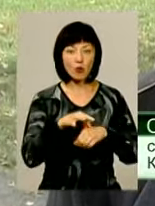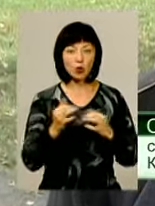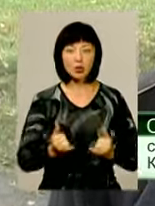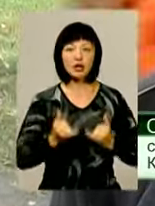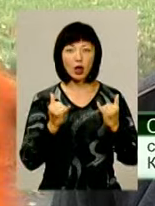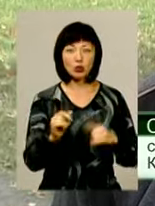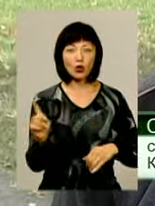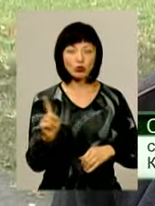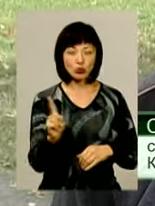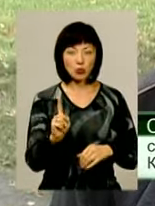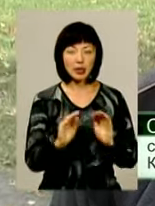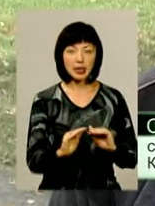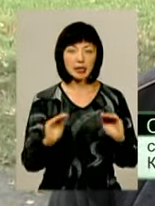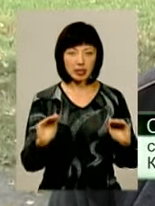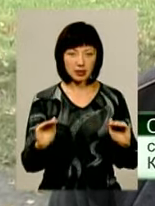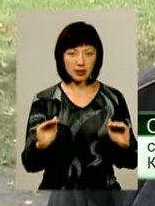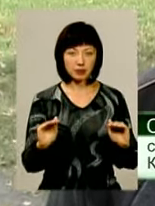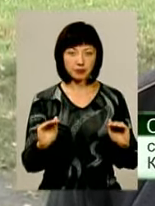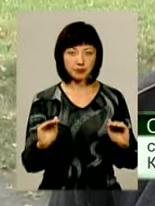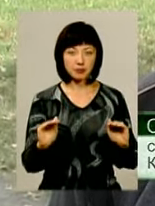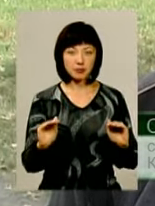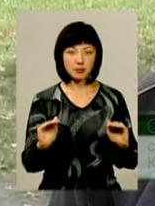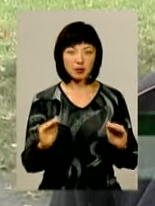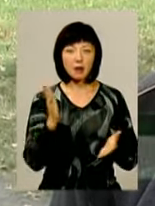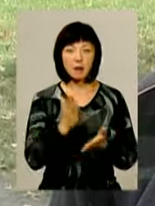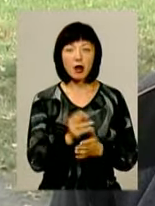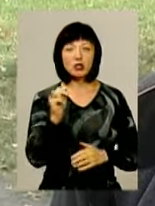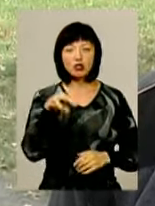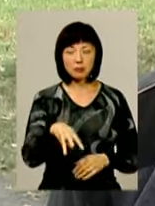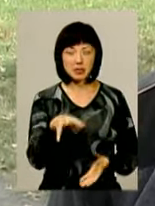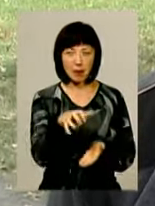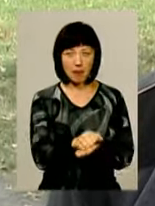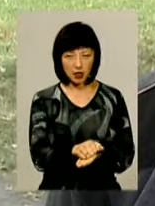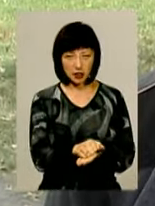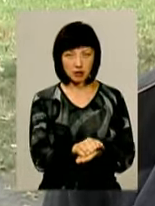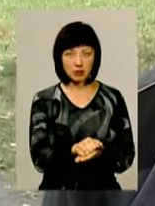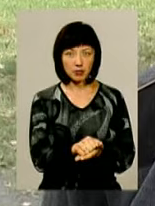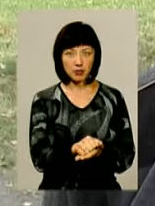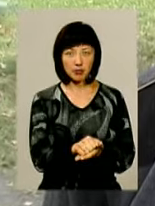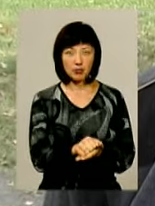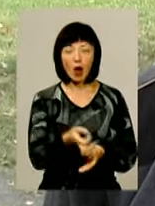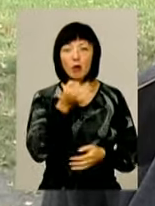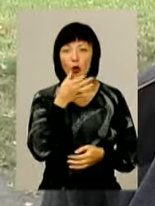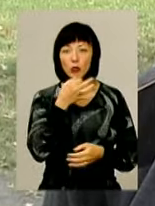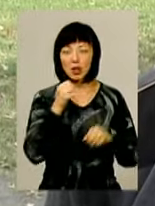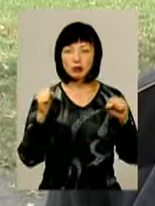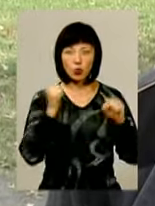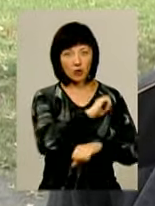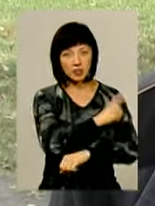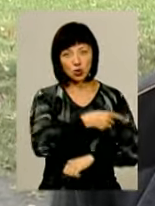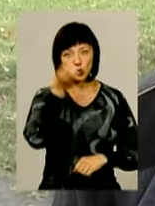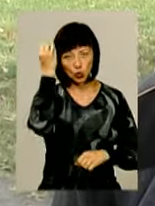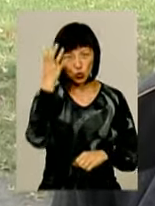щоб діти мали чим займатися, полюбляли спорт, фізичну